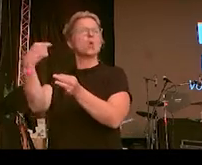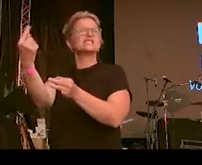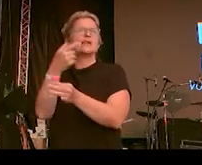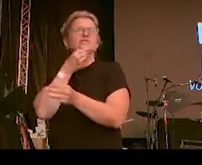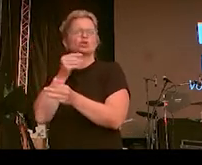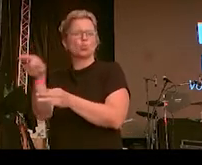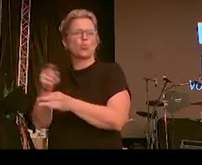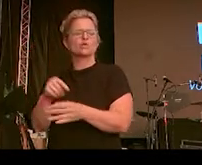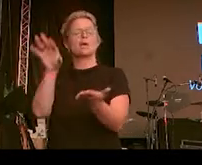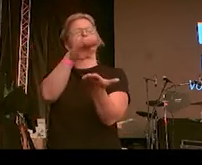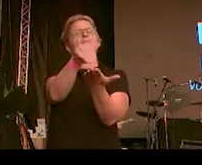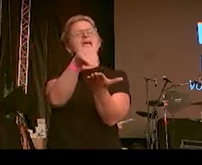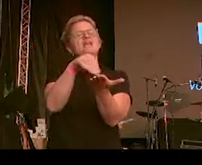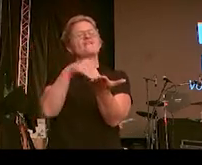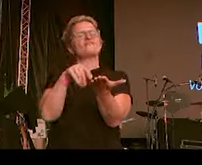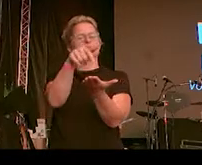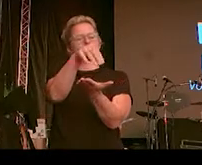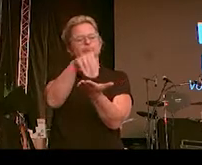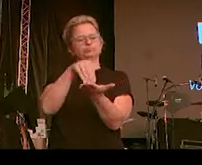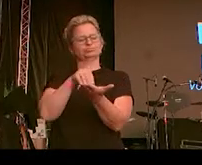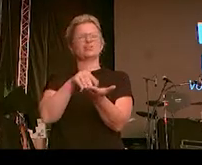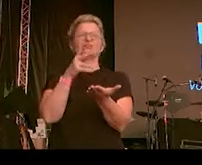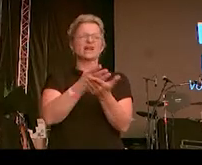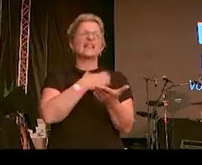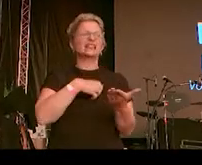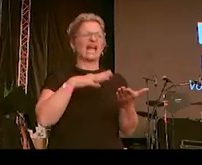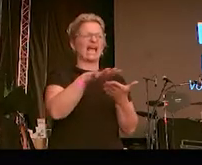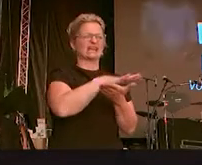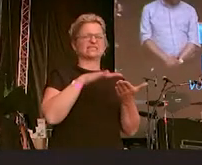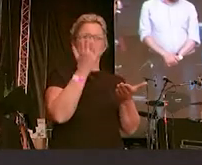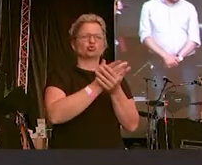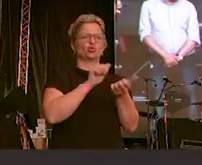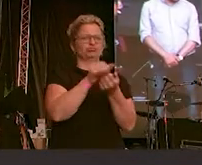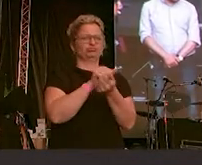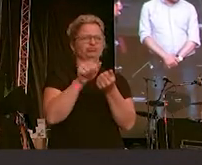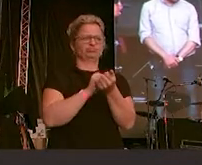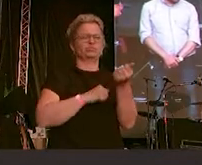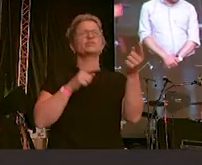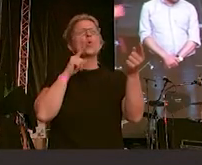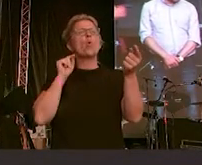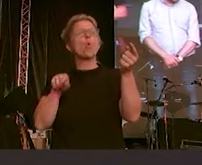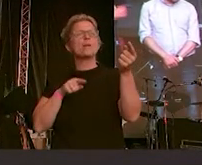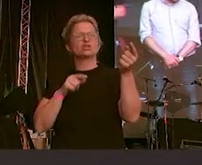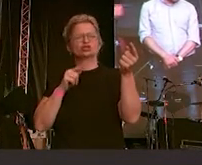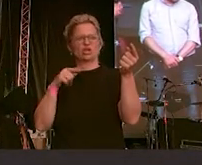einen Brief aus dem zerstörten Dresden an meine Mutter, eine rumänische Jüdin in Bukarest.